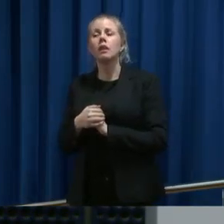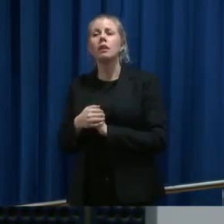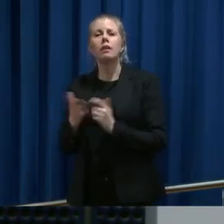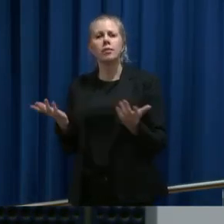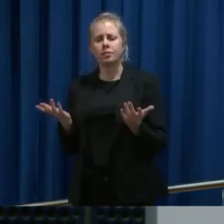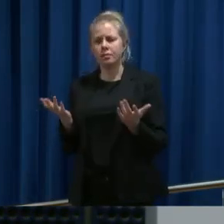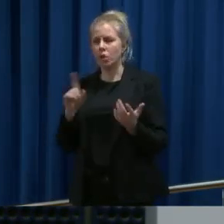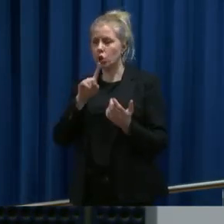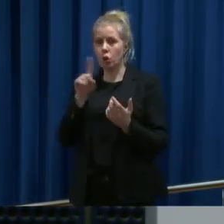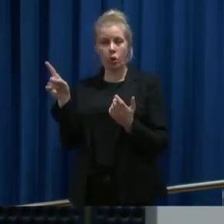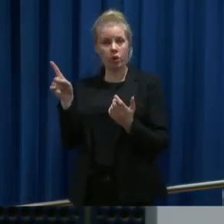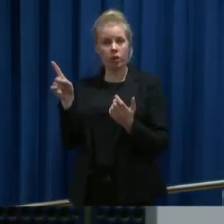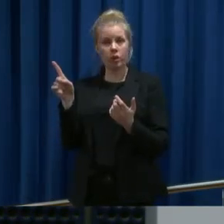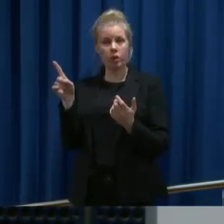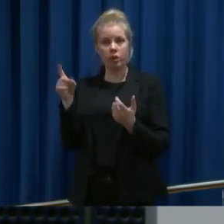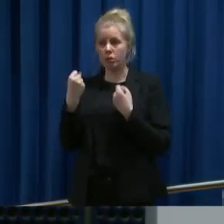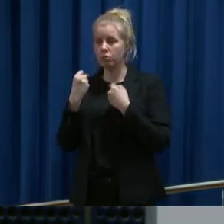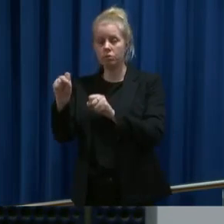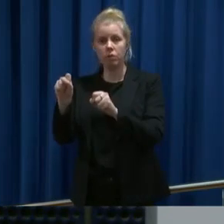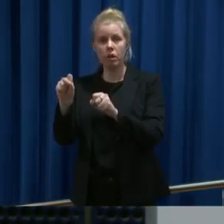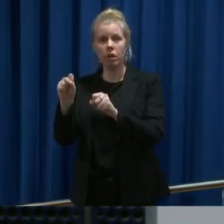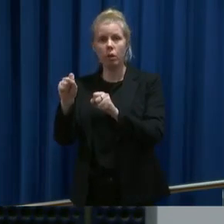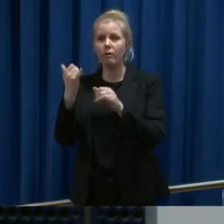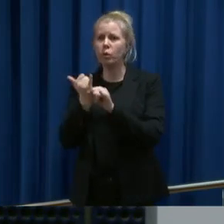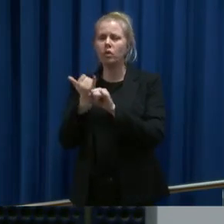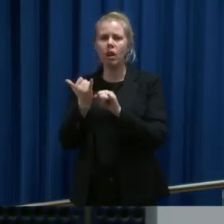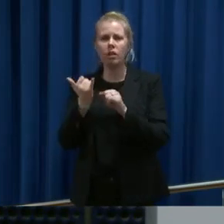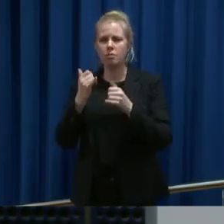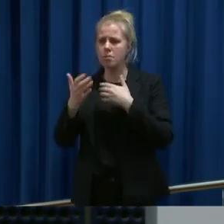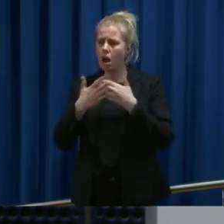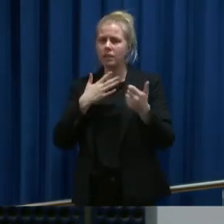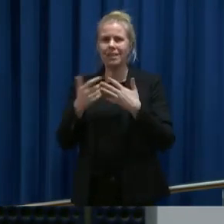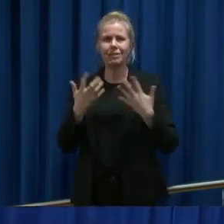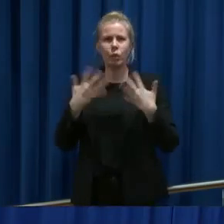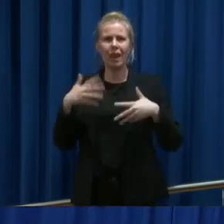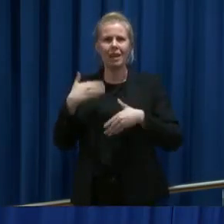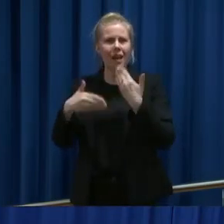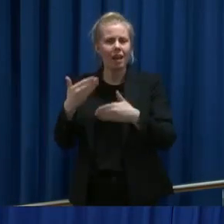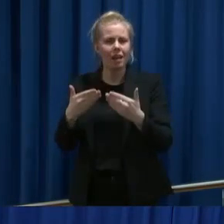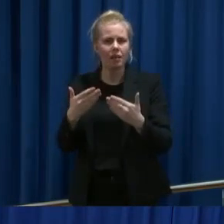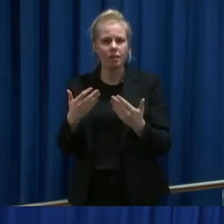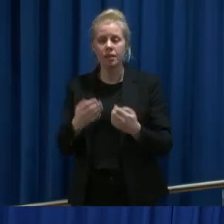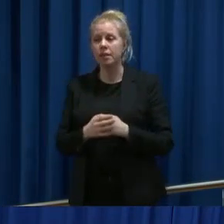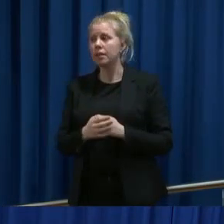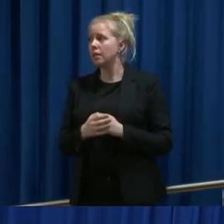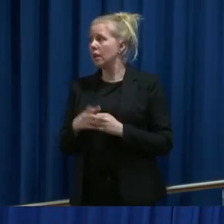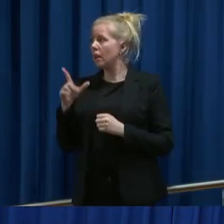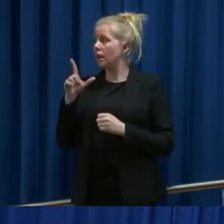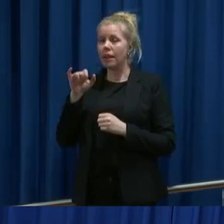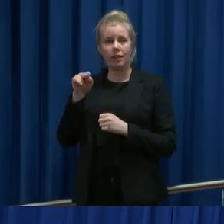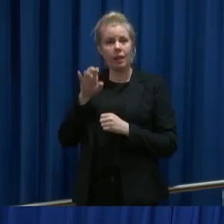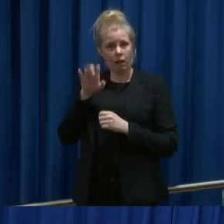når vil dette trøy i kraft og hvordan vil dette fungerer i praksis? Kan dere fortelle litt om det? Ja, kanskje Line kan se litt mer.